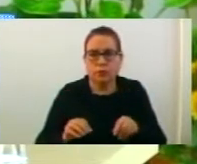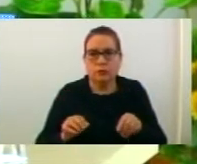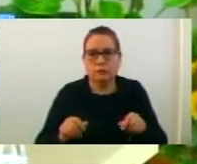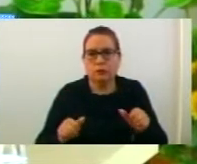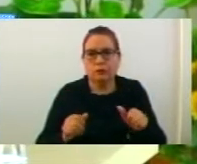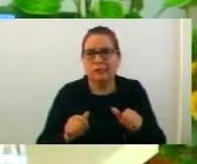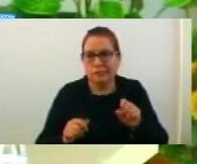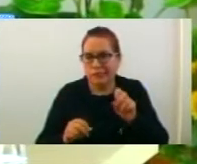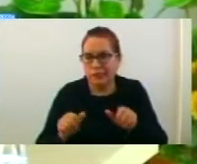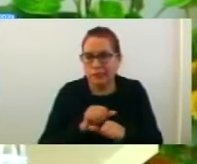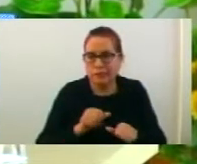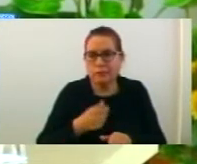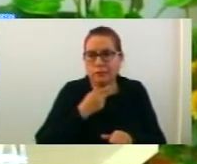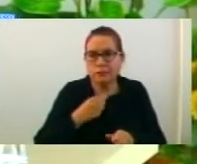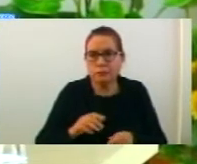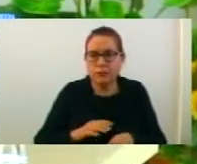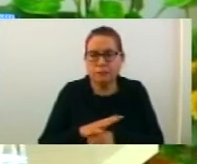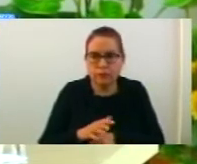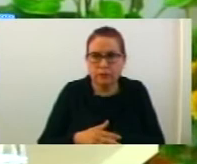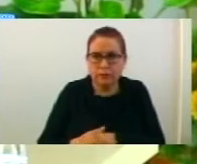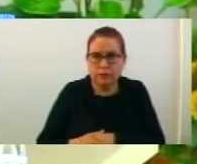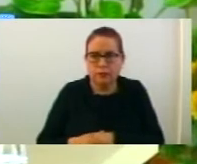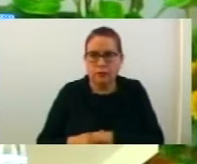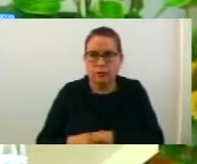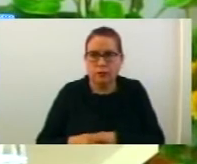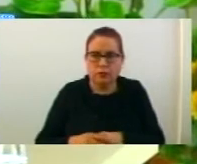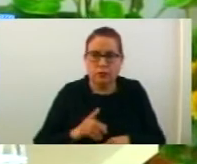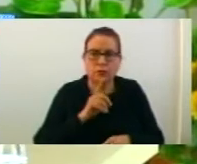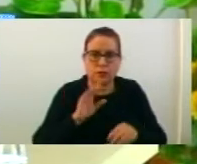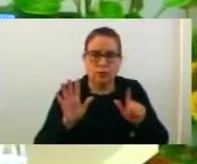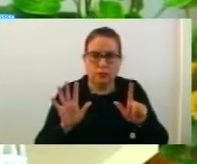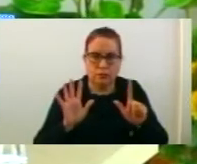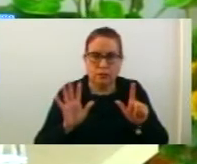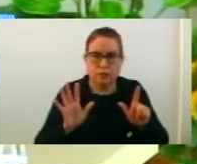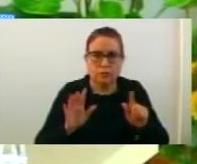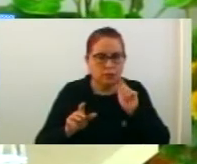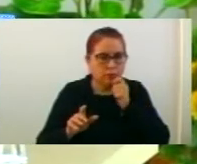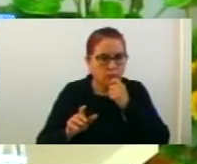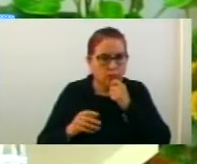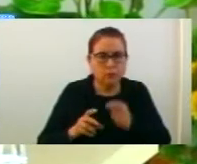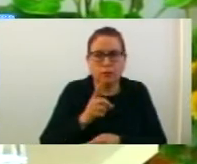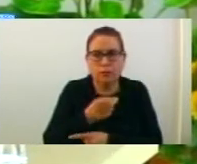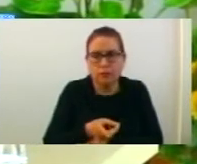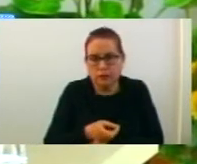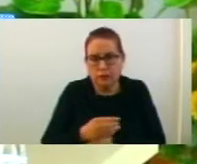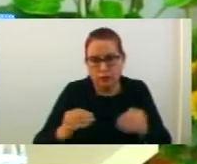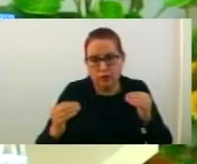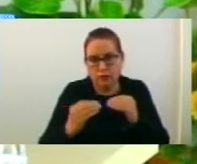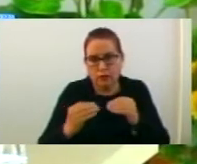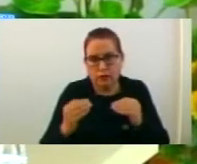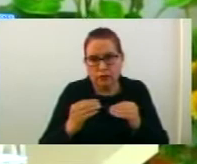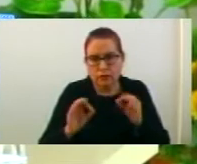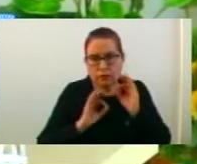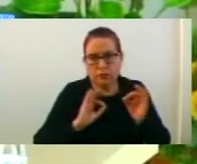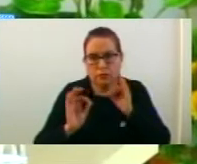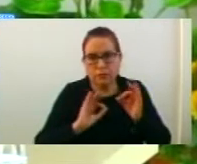гласа за, без нитен против и седом воздржани, донесе одлука за давање с огласност за